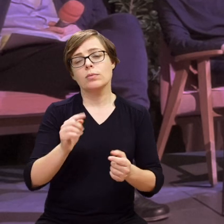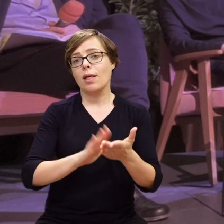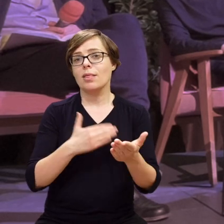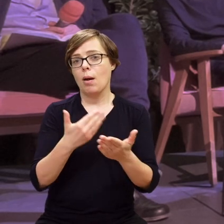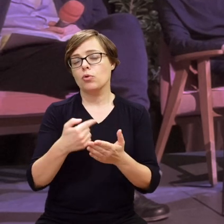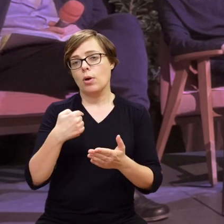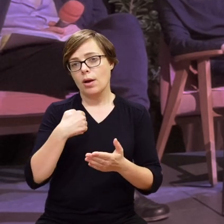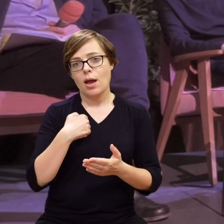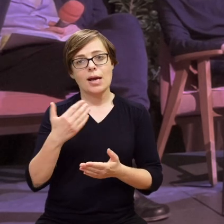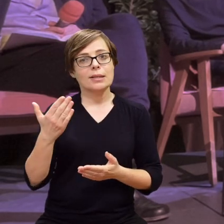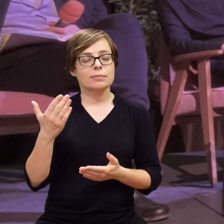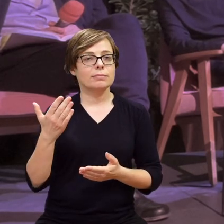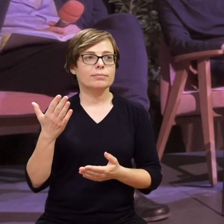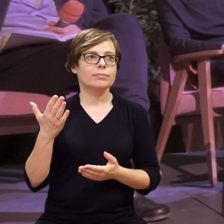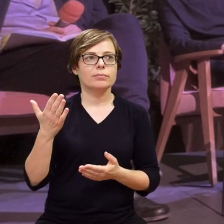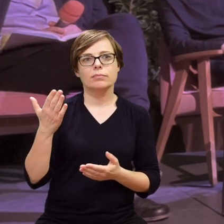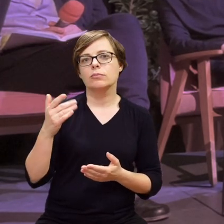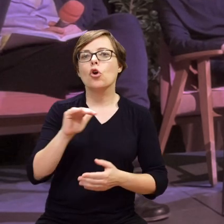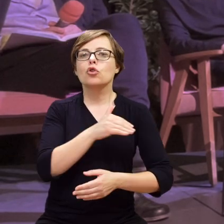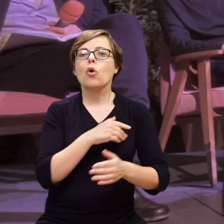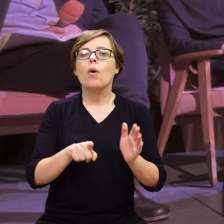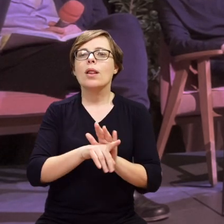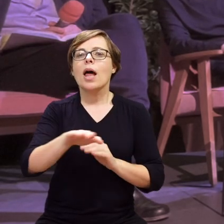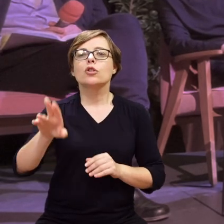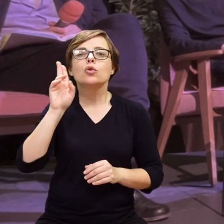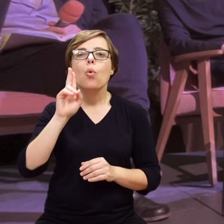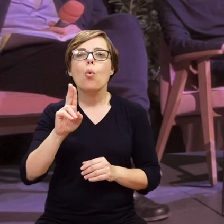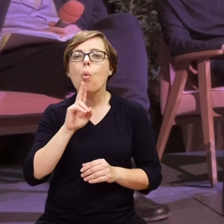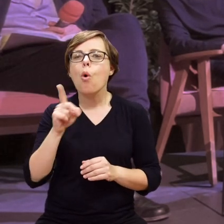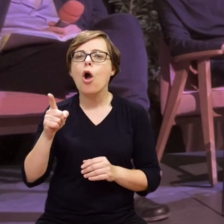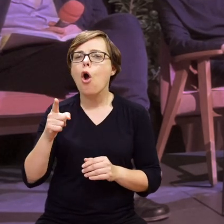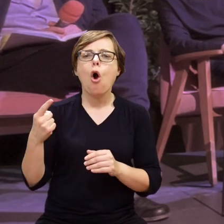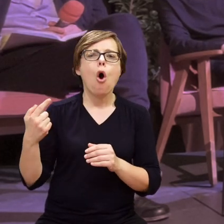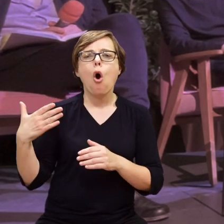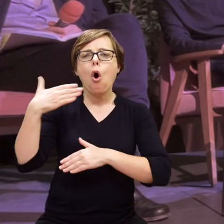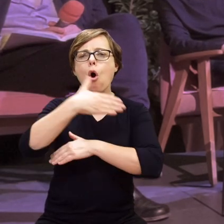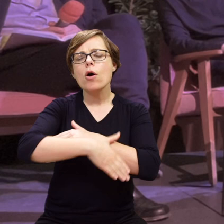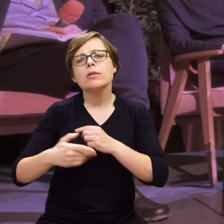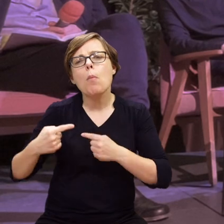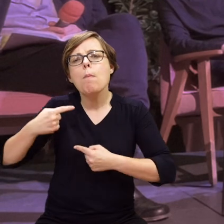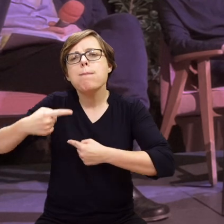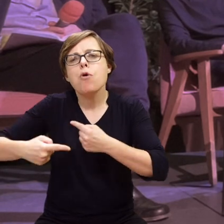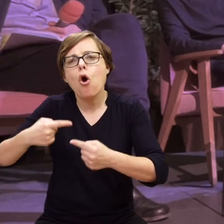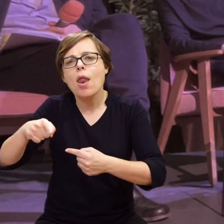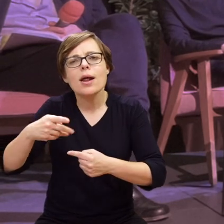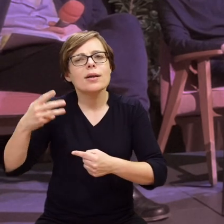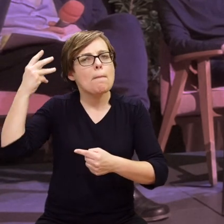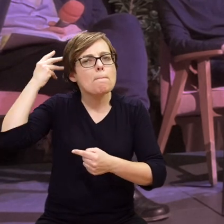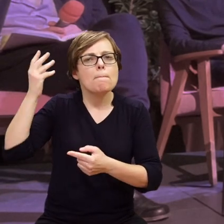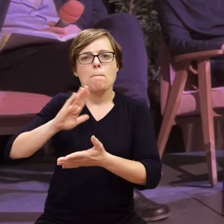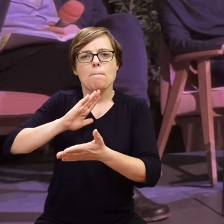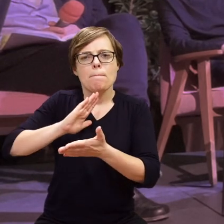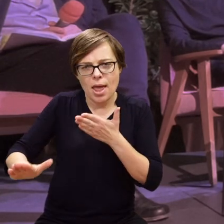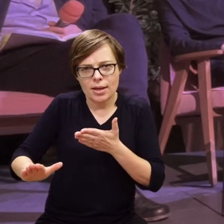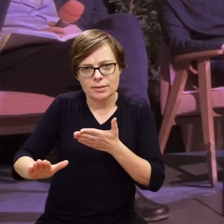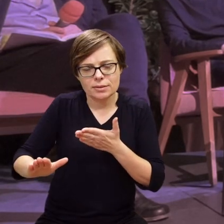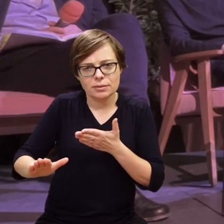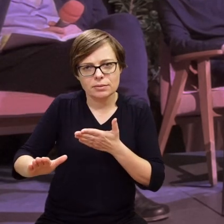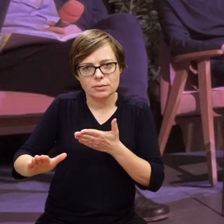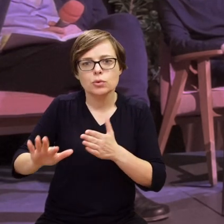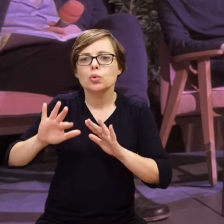takie ostatnie pokolenie w szkołach dla dzieci głuchych, które nie miało implantów, czyli